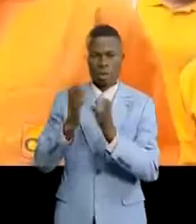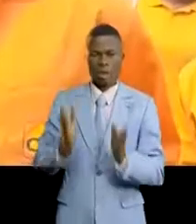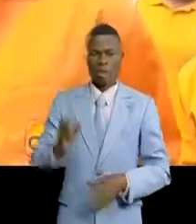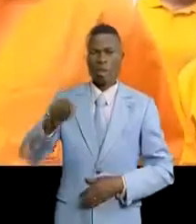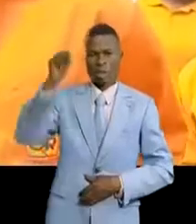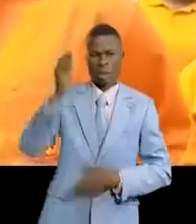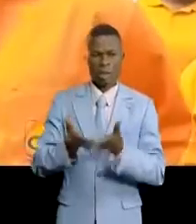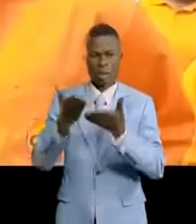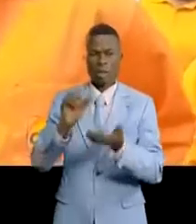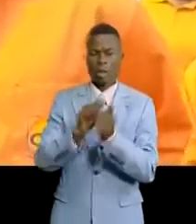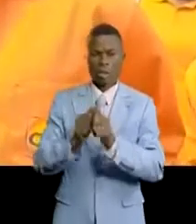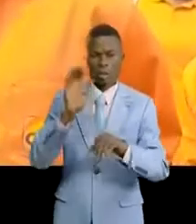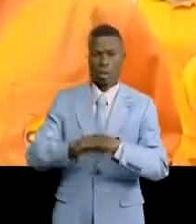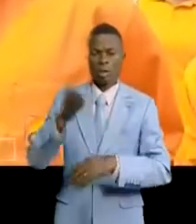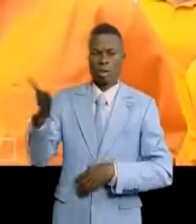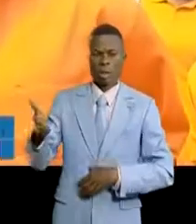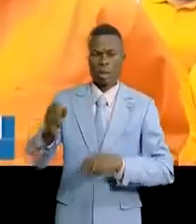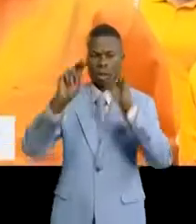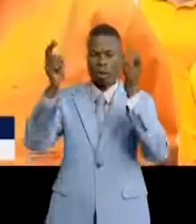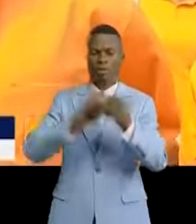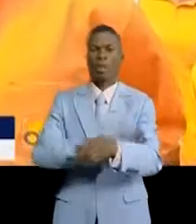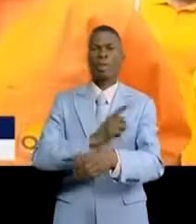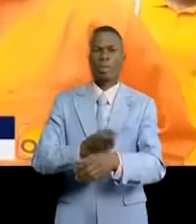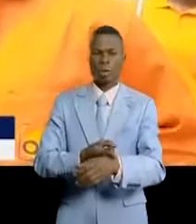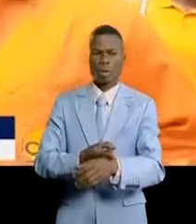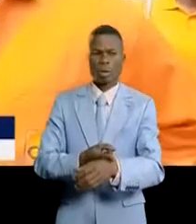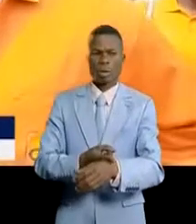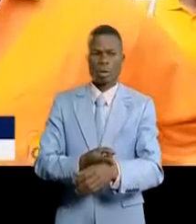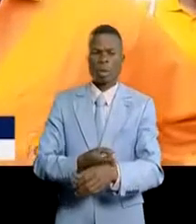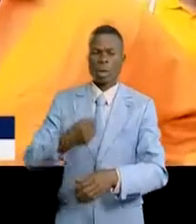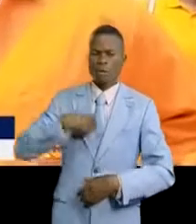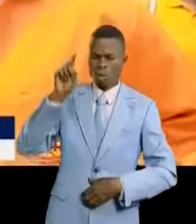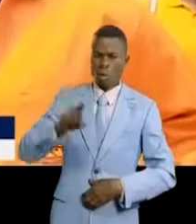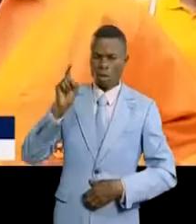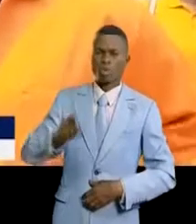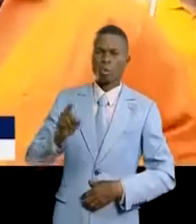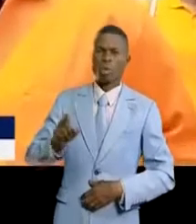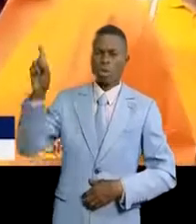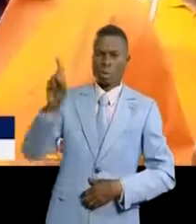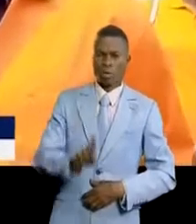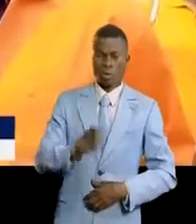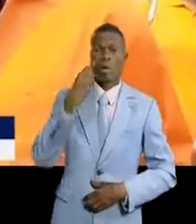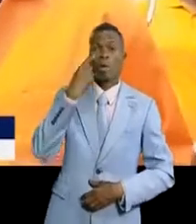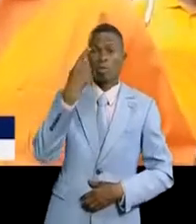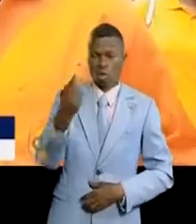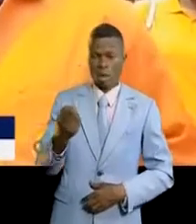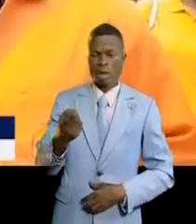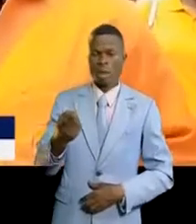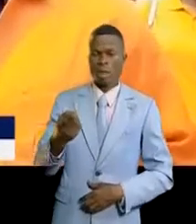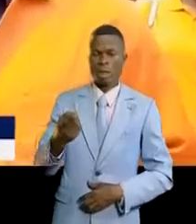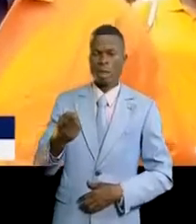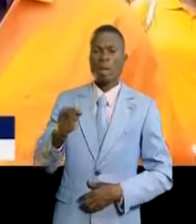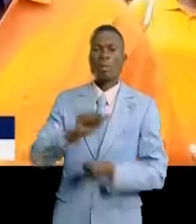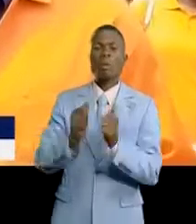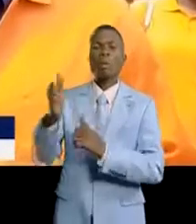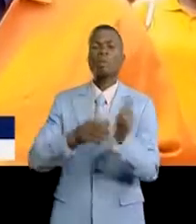Après ce qui s'est passé ici dans la ville de Goma, il était de notre responsabilité de venir voir quels sont les